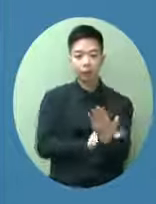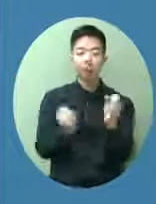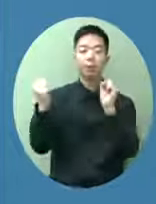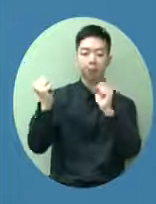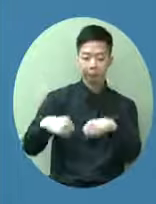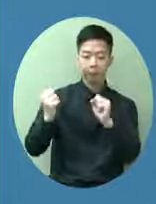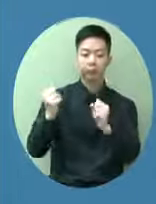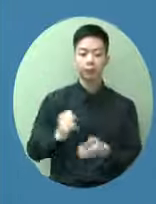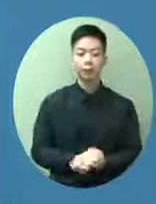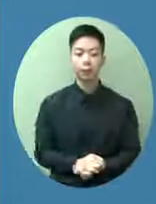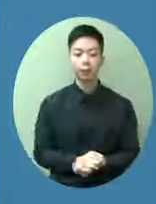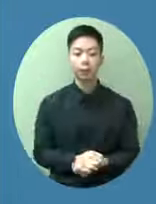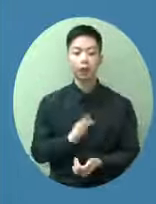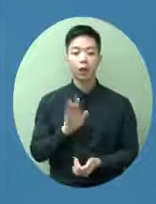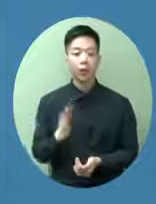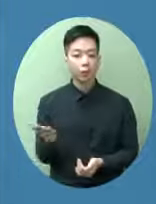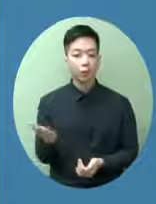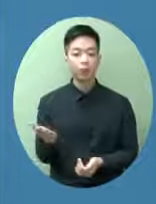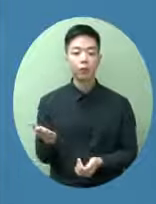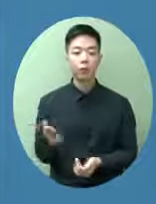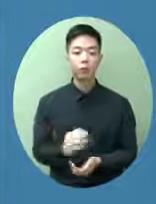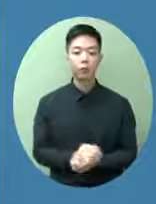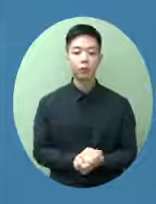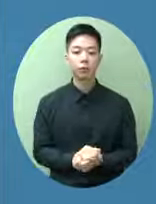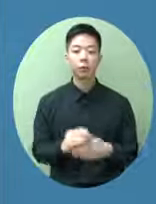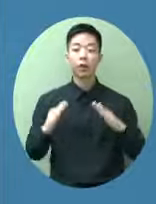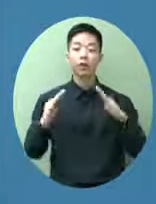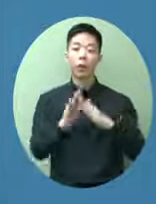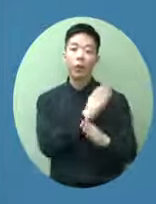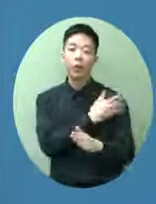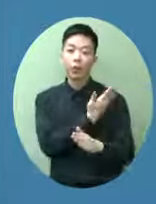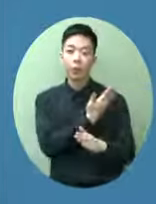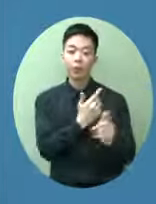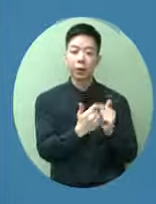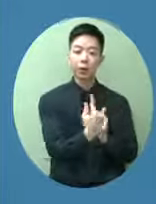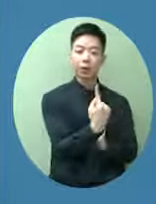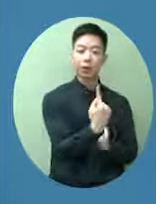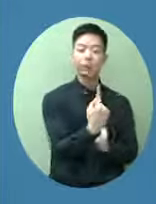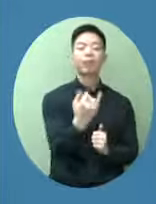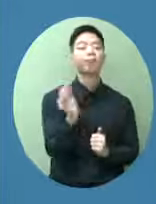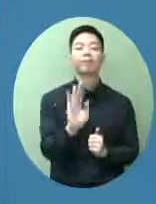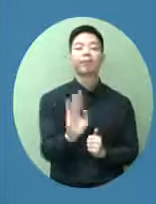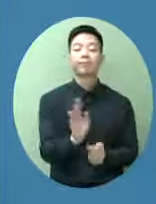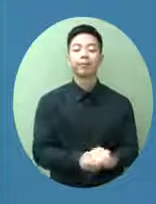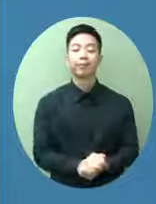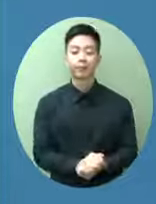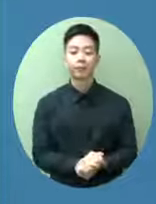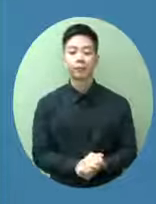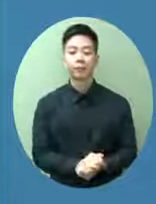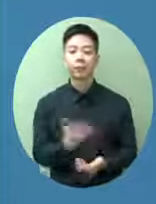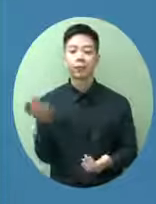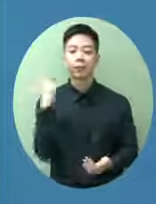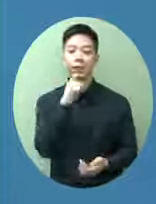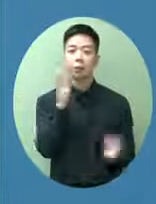但這個做法不可能只是適用於外傭的所以早前是有點誤會為何在